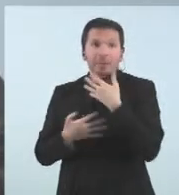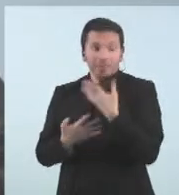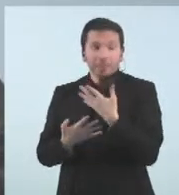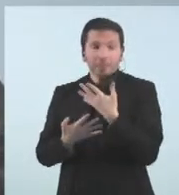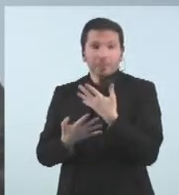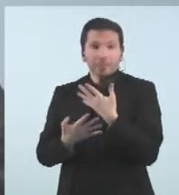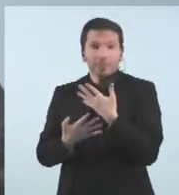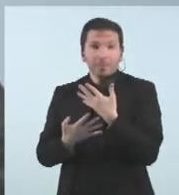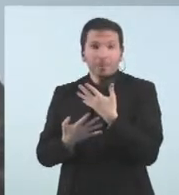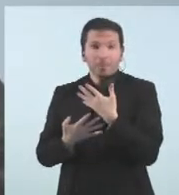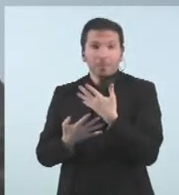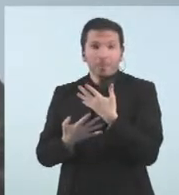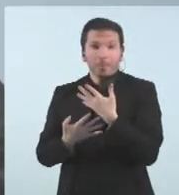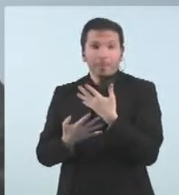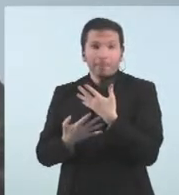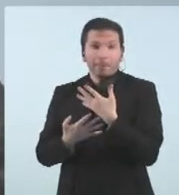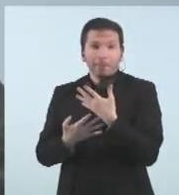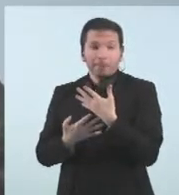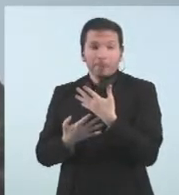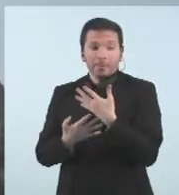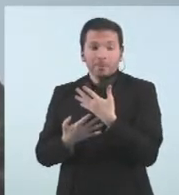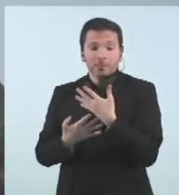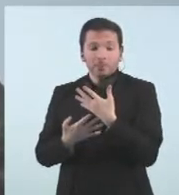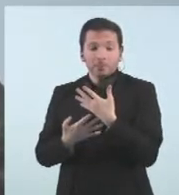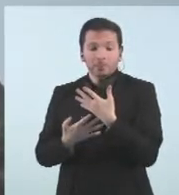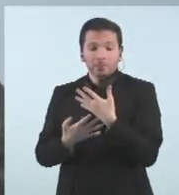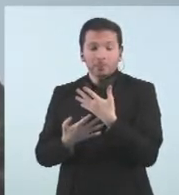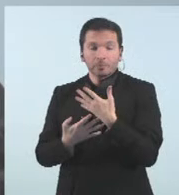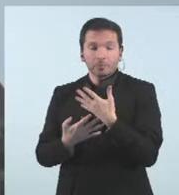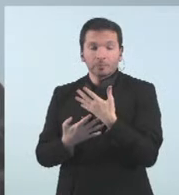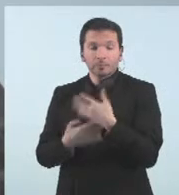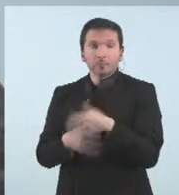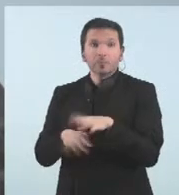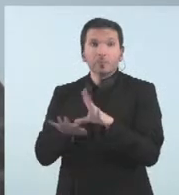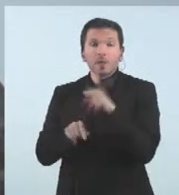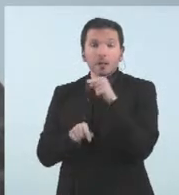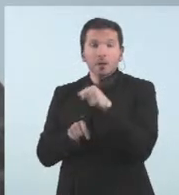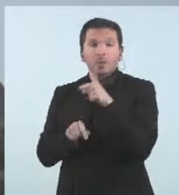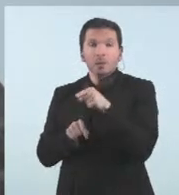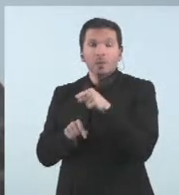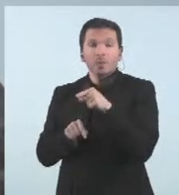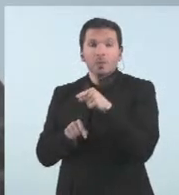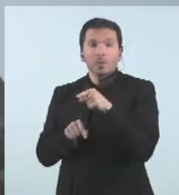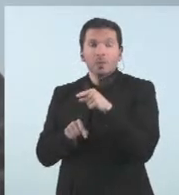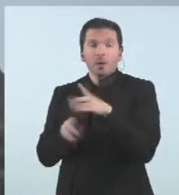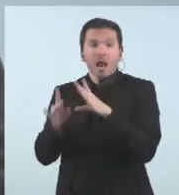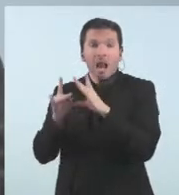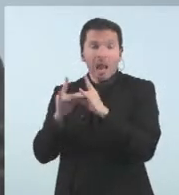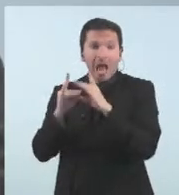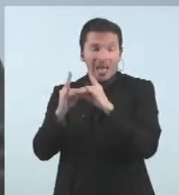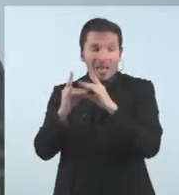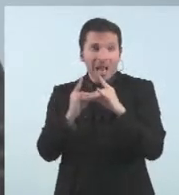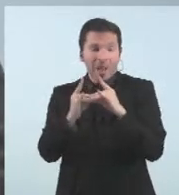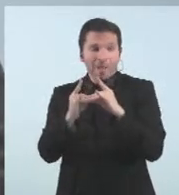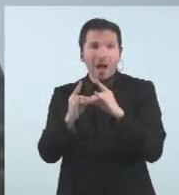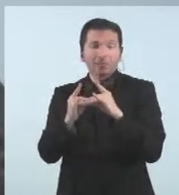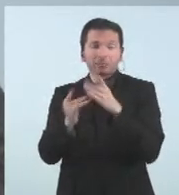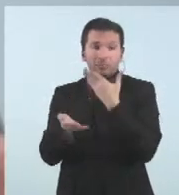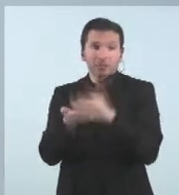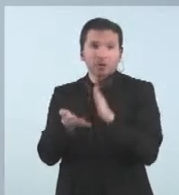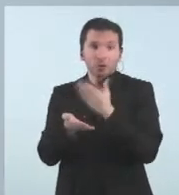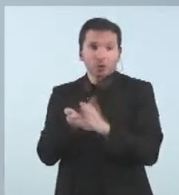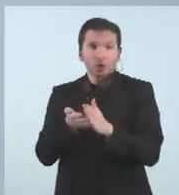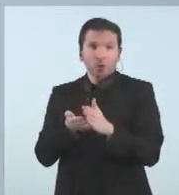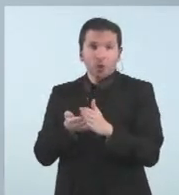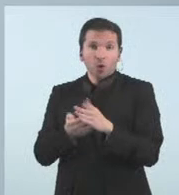però òbviament no ocuparem amb la varianòmicron els llits que són per hospitalització per patologia